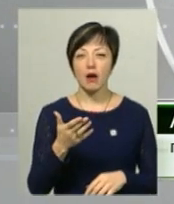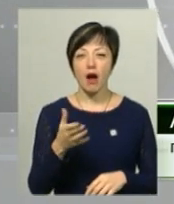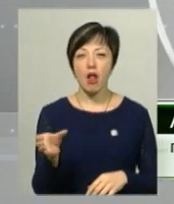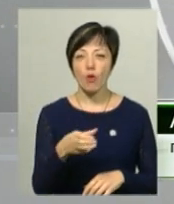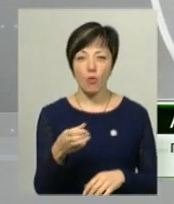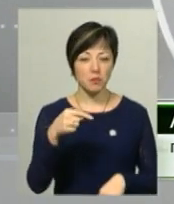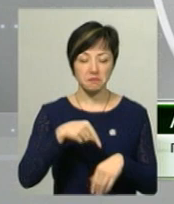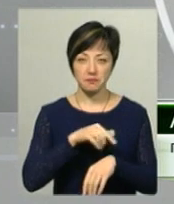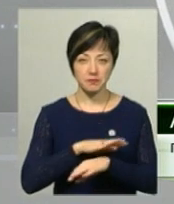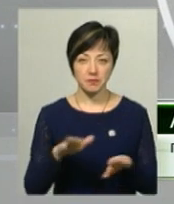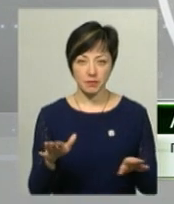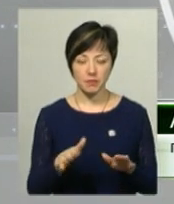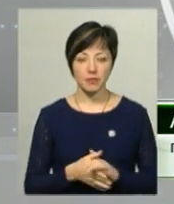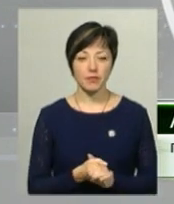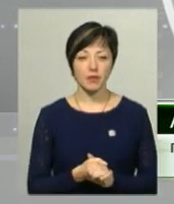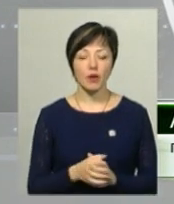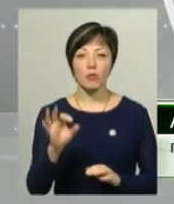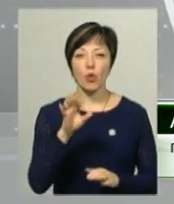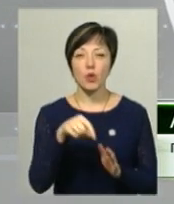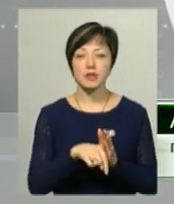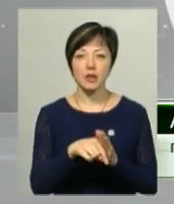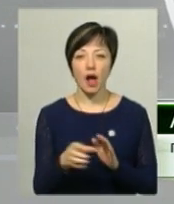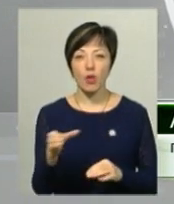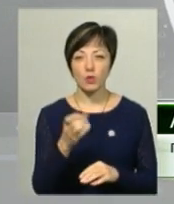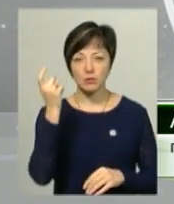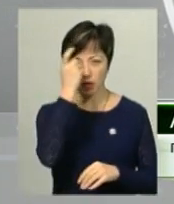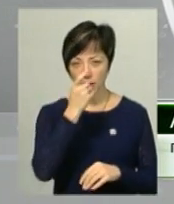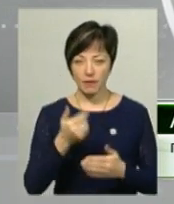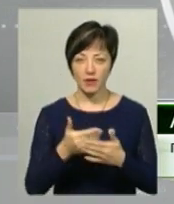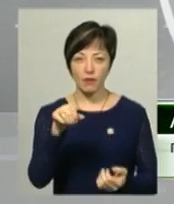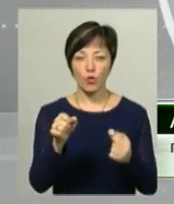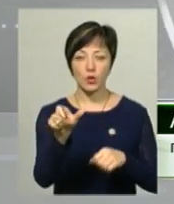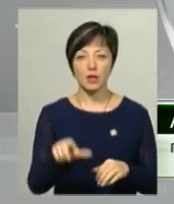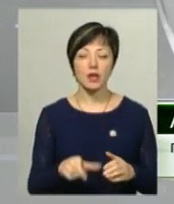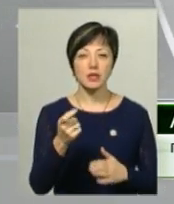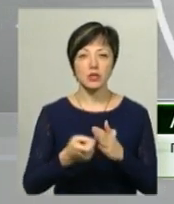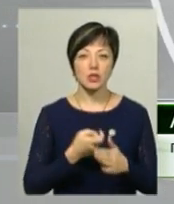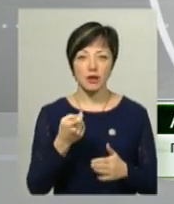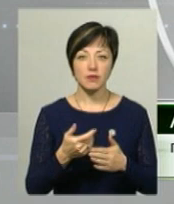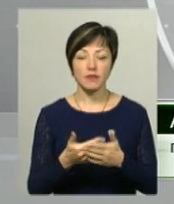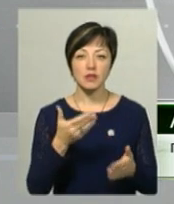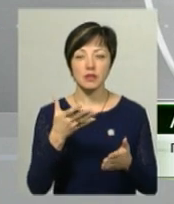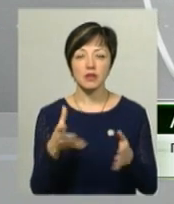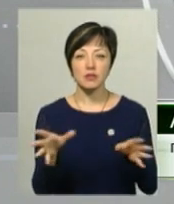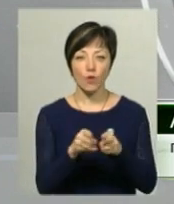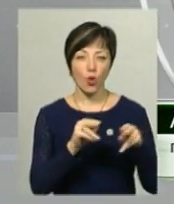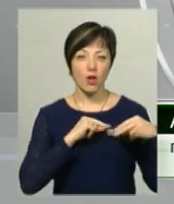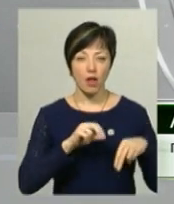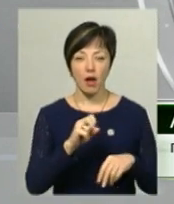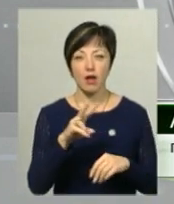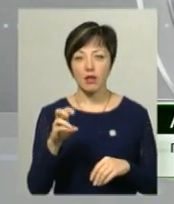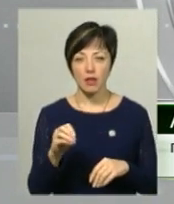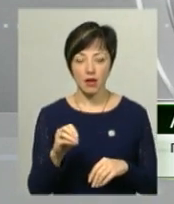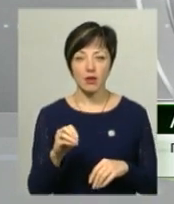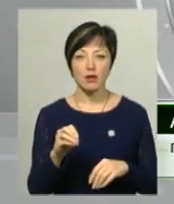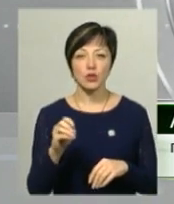інших ознак не виявляв. Про ознаки алкогольного спільнення від водія дізнався зі слів колеги. Однак при цьому він